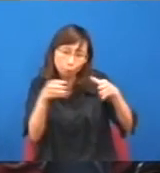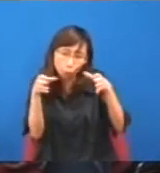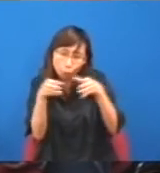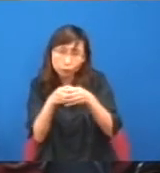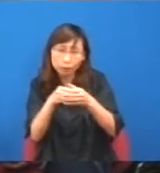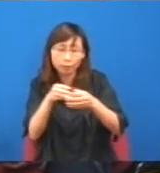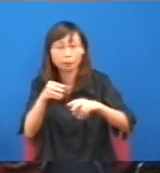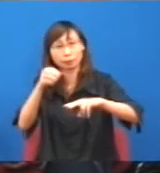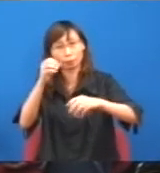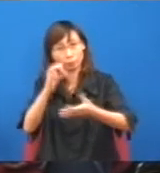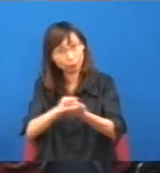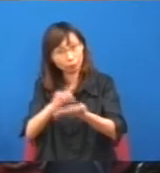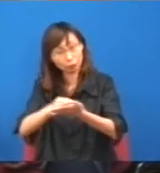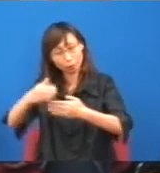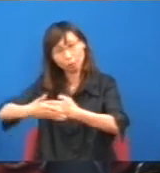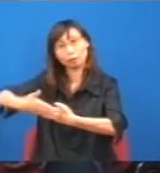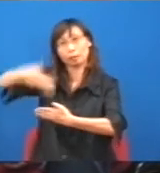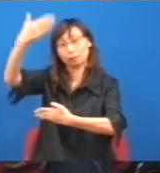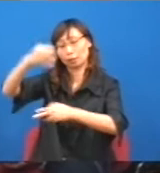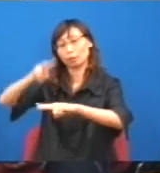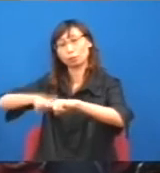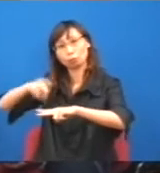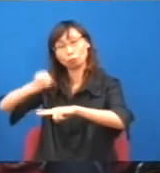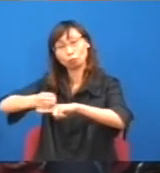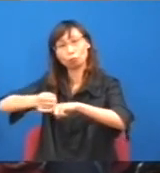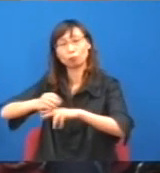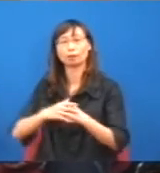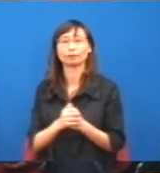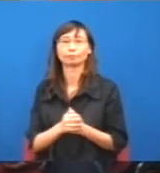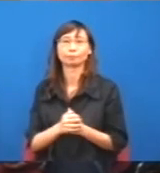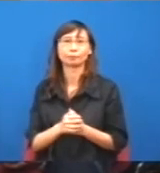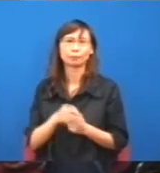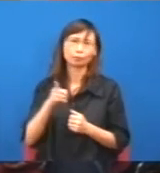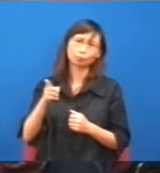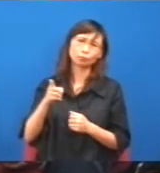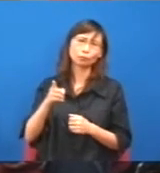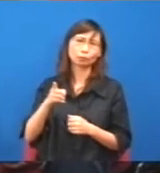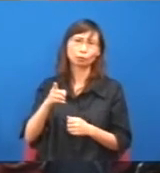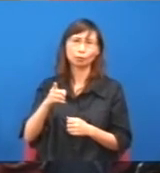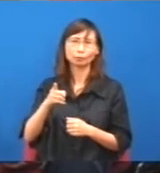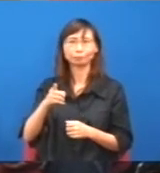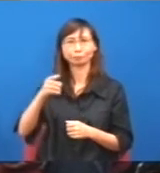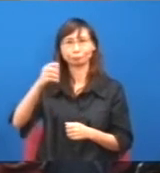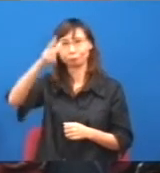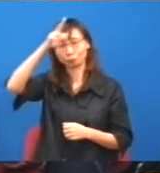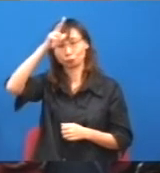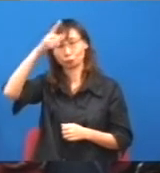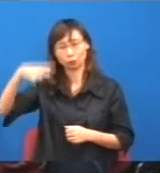居屋,現在他就想再斬四兩,你看這個特首就非常狡猾,你說這個,